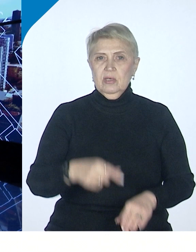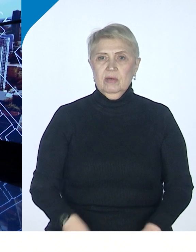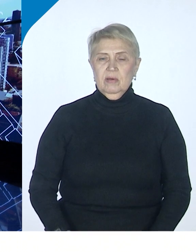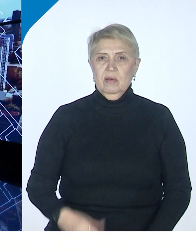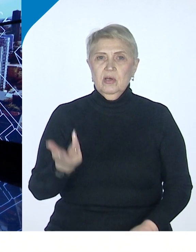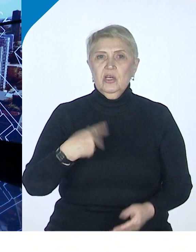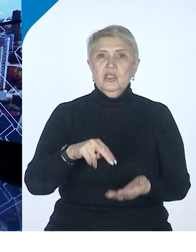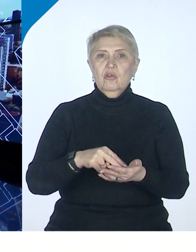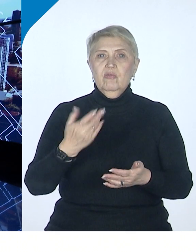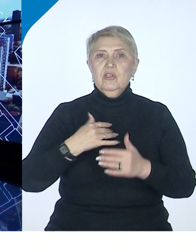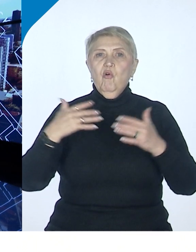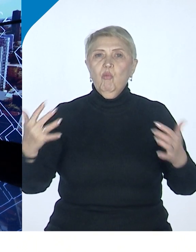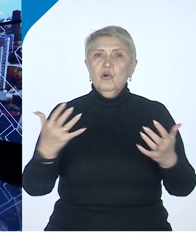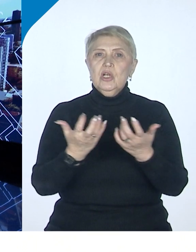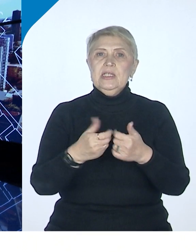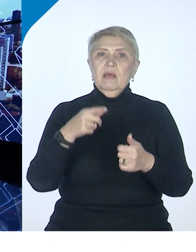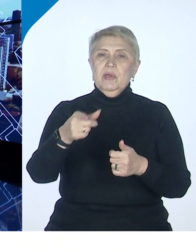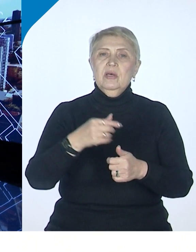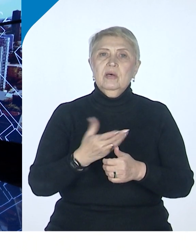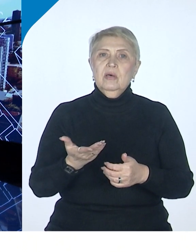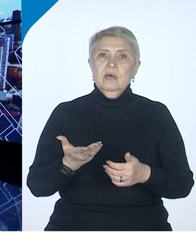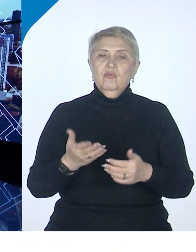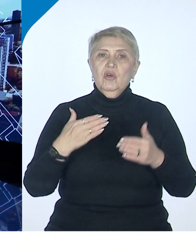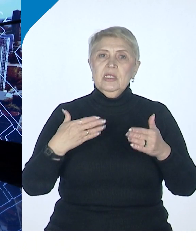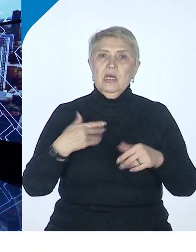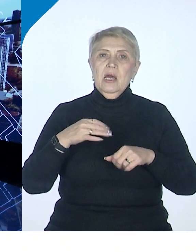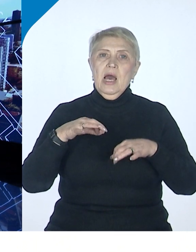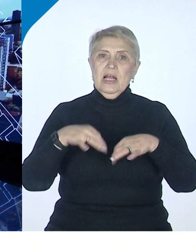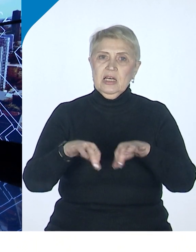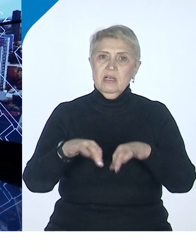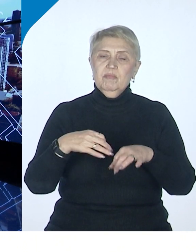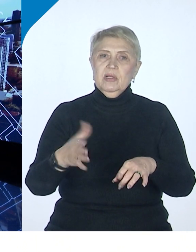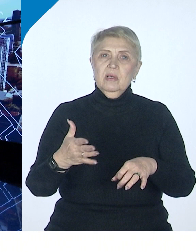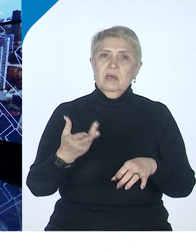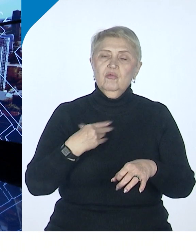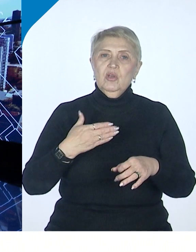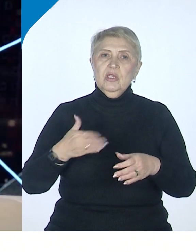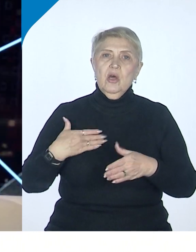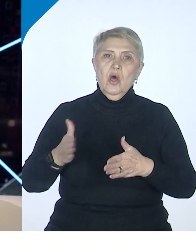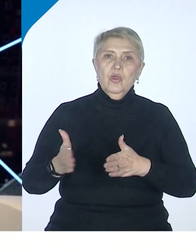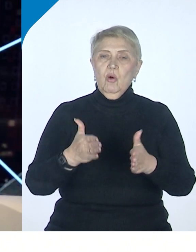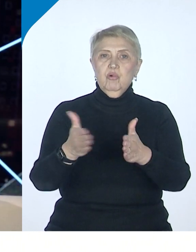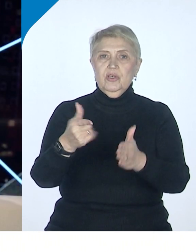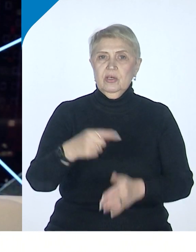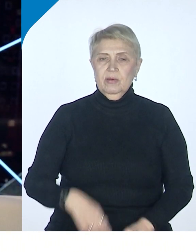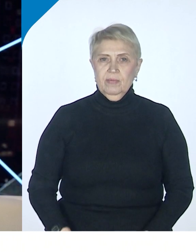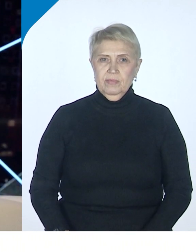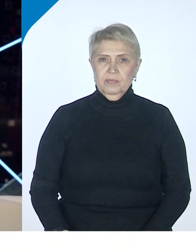еще в большей степени такой транспортный ключ на пути вот уже